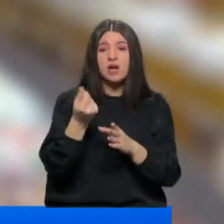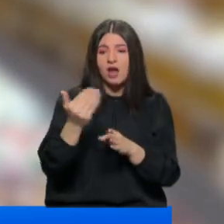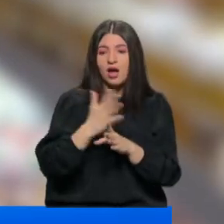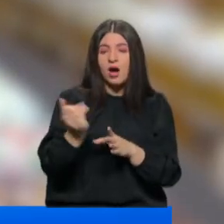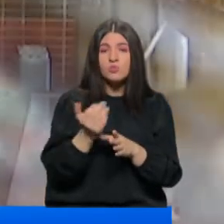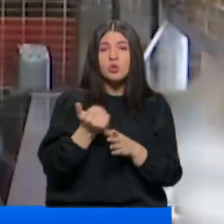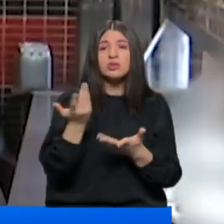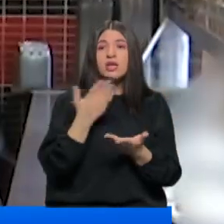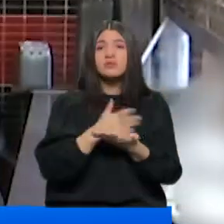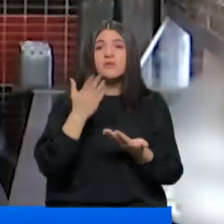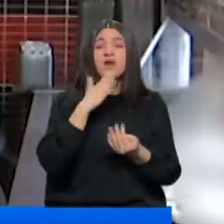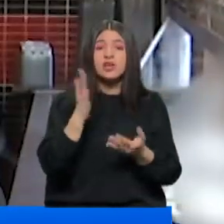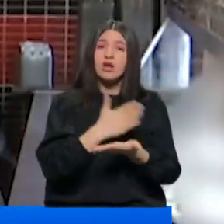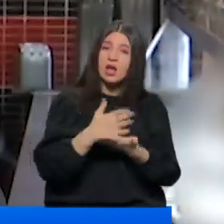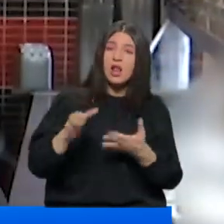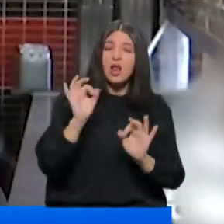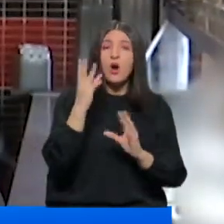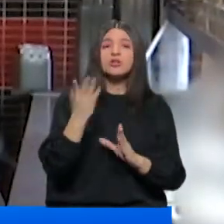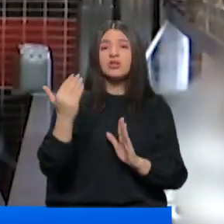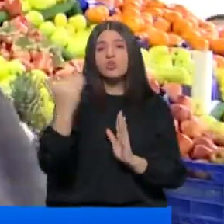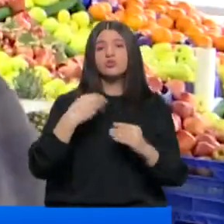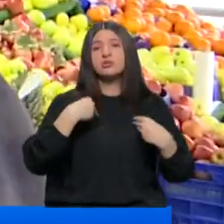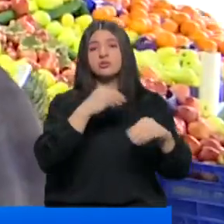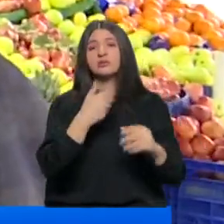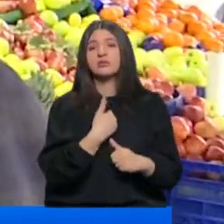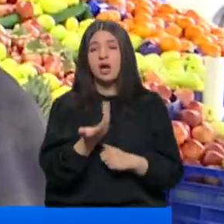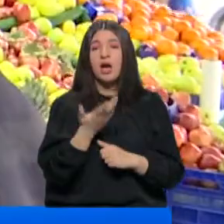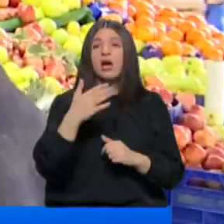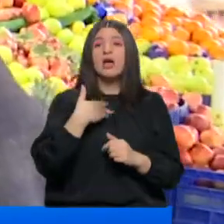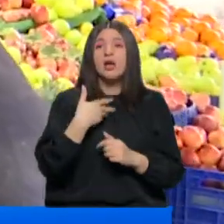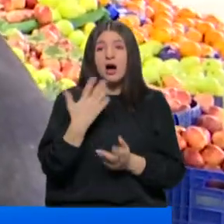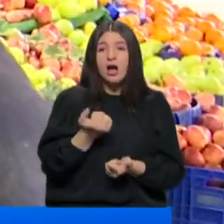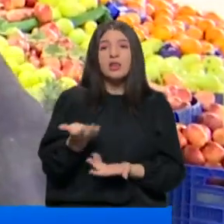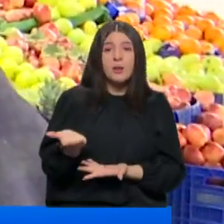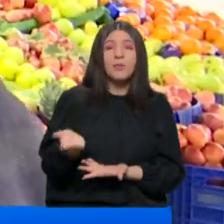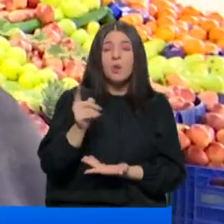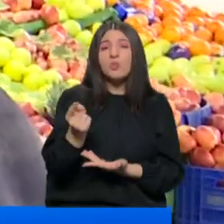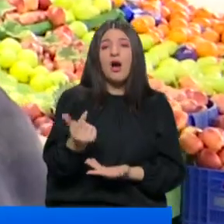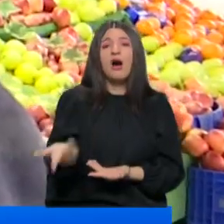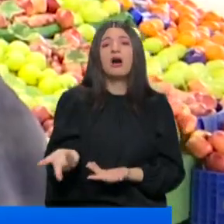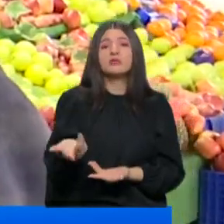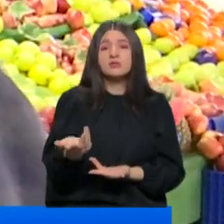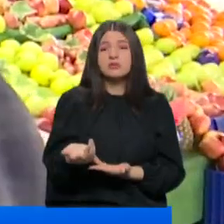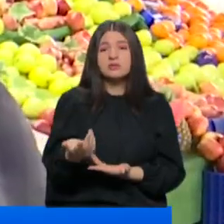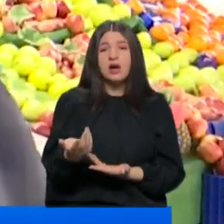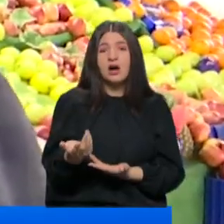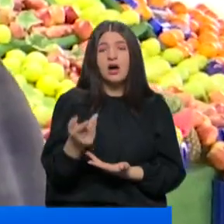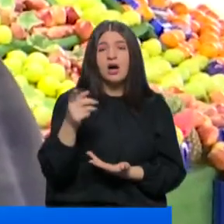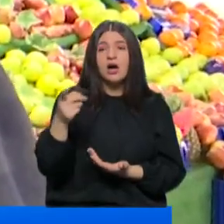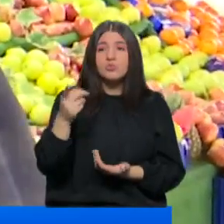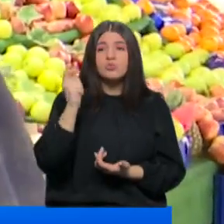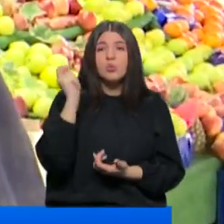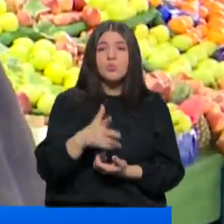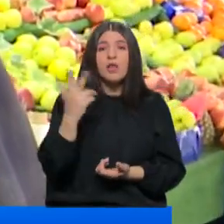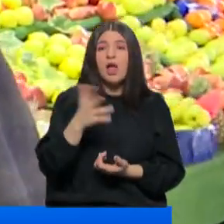biz. Yani istikrar yok. Keşke istikrar olsa da daha ucuz satsak biz. Bir adım ama yani bu az ya az. Genelde